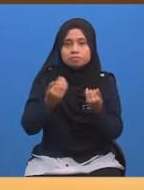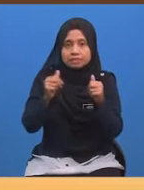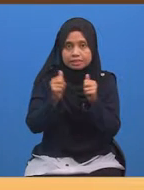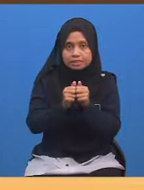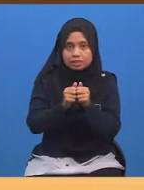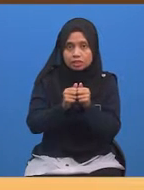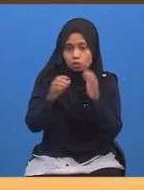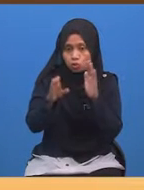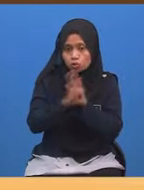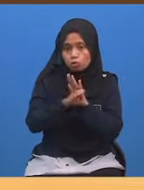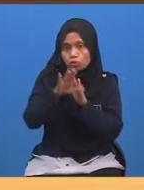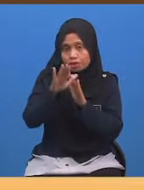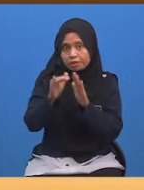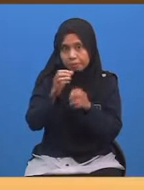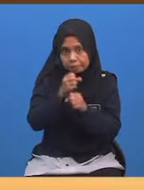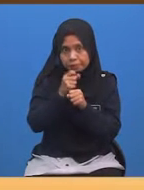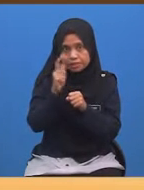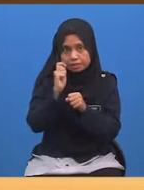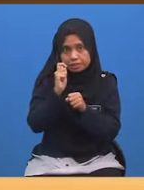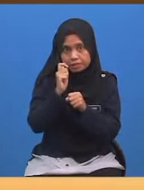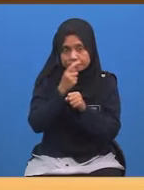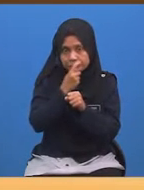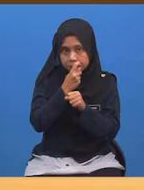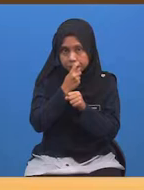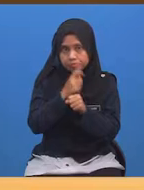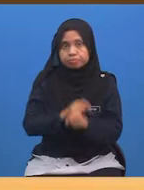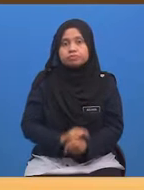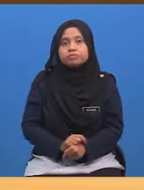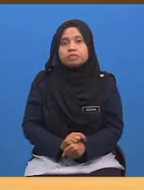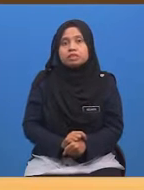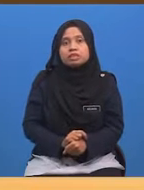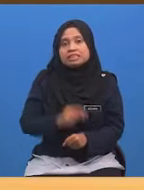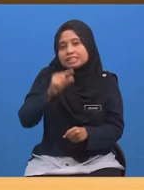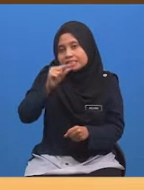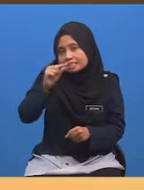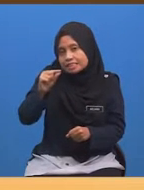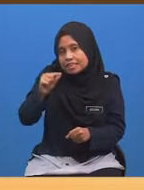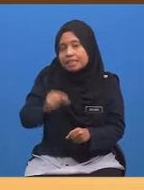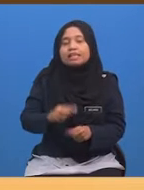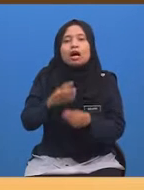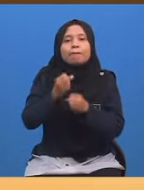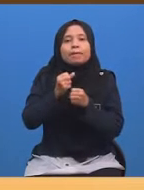dengan beberapa contoh yang cikgu terangkan kepada kamu sebentar tadi Sedikit sebanyak dapat memberi